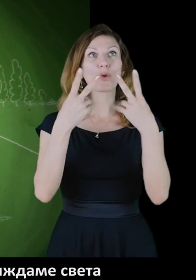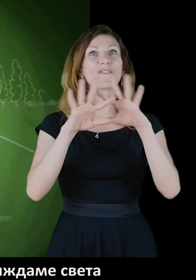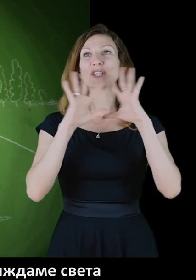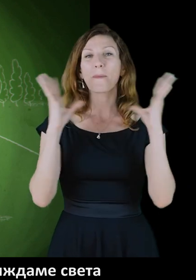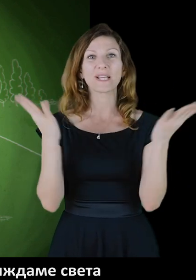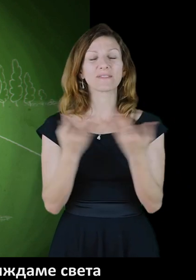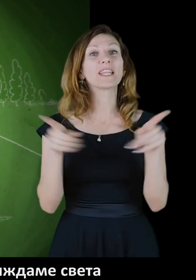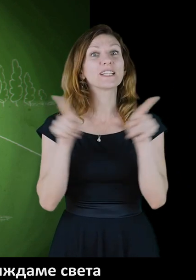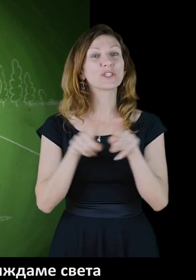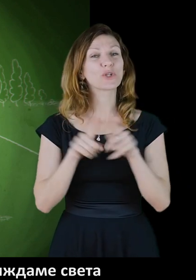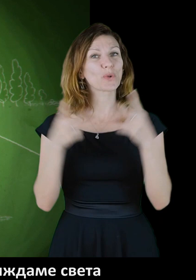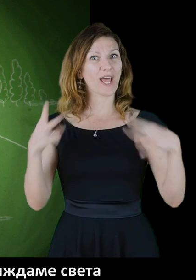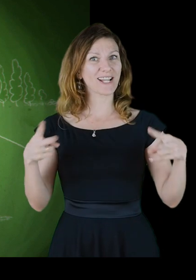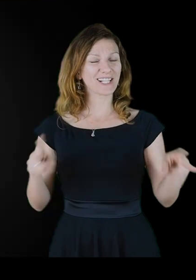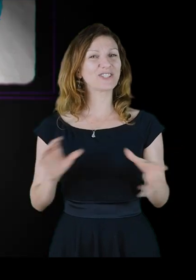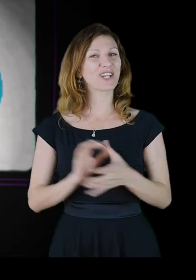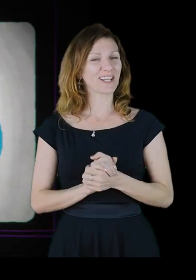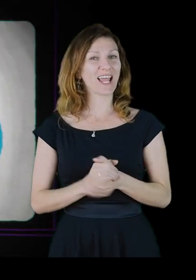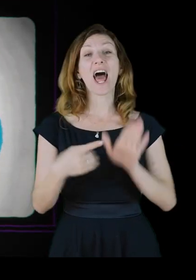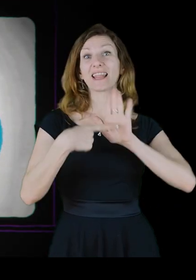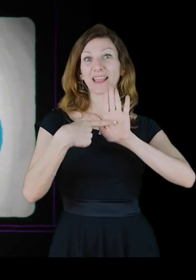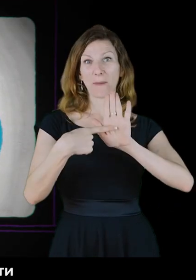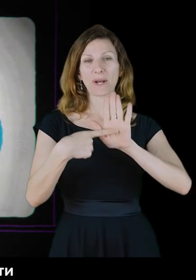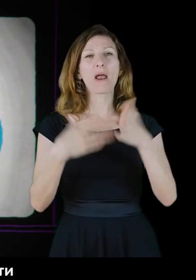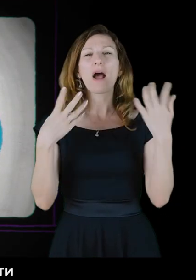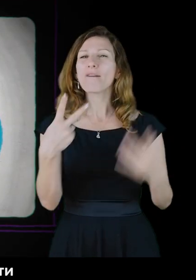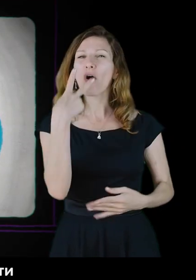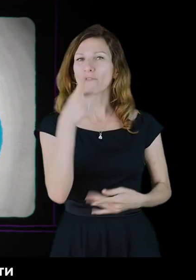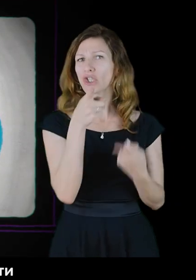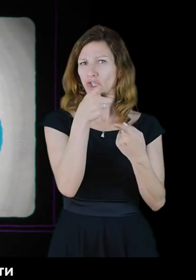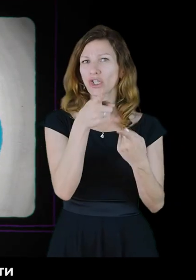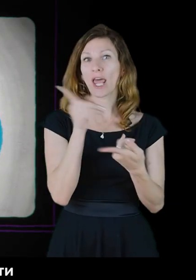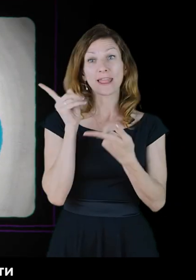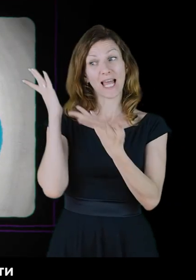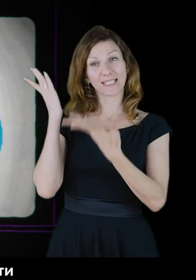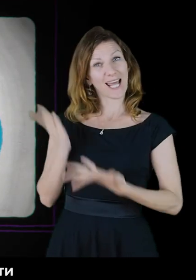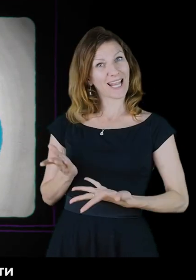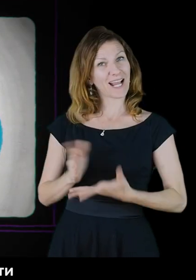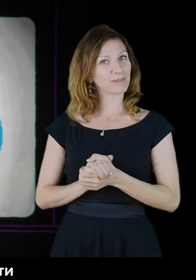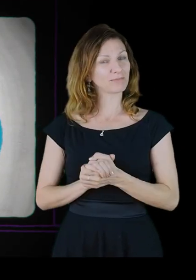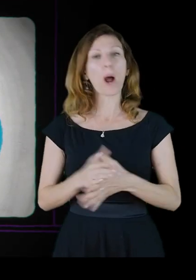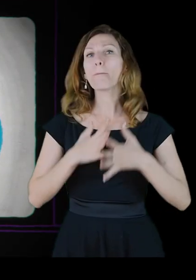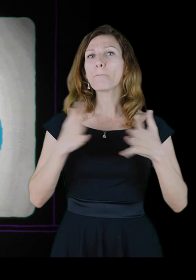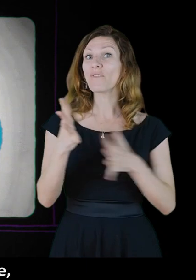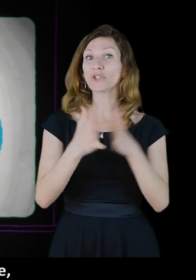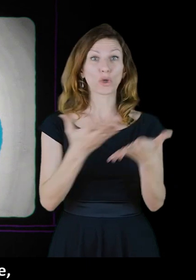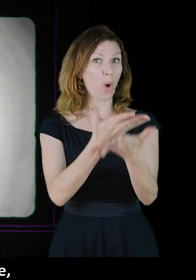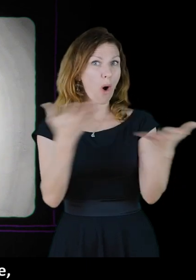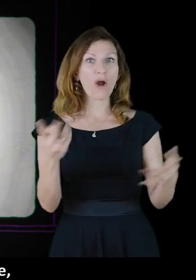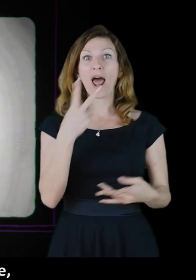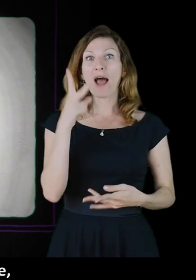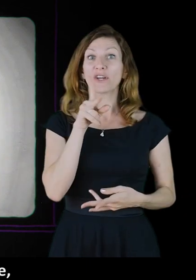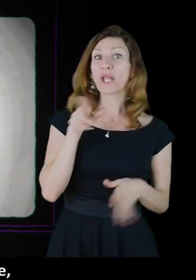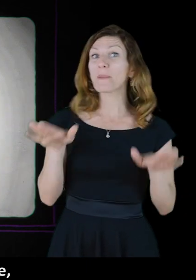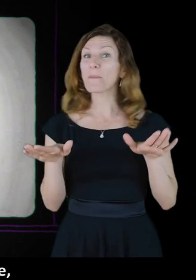Всички Защо е различен? Например, какво виждаш ти на тази картинка? Повечето